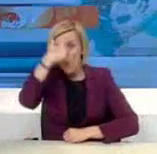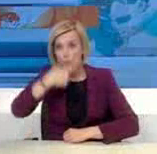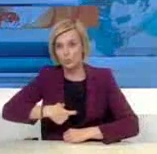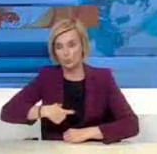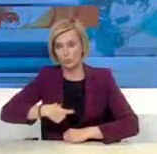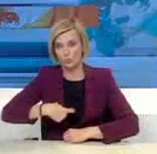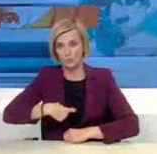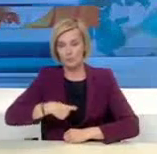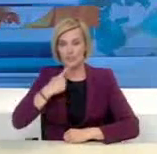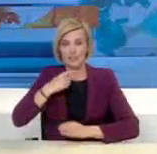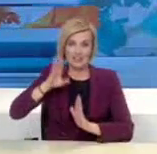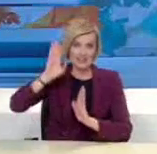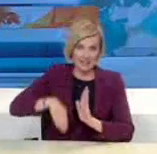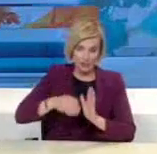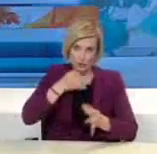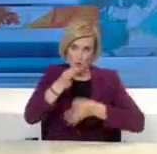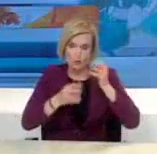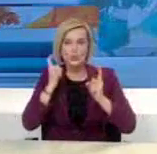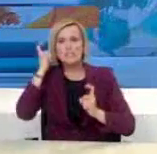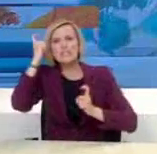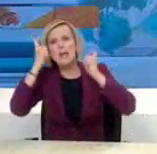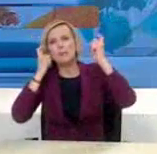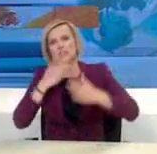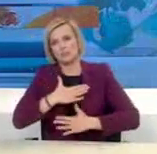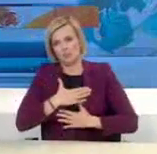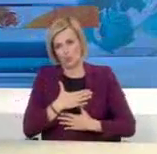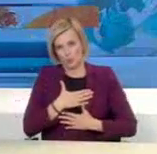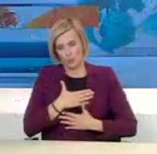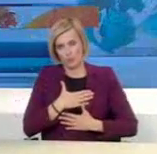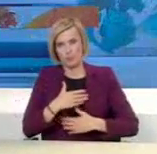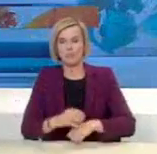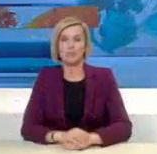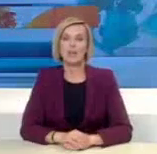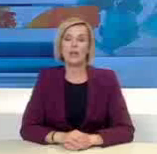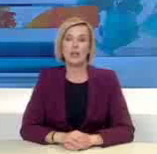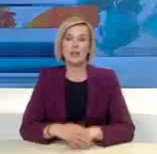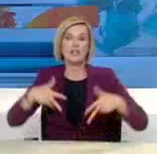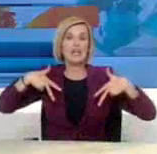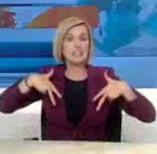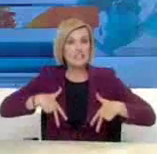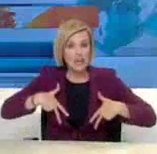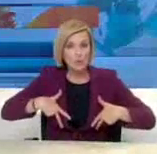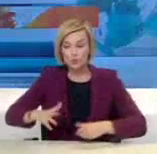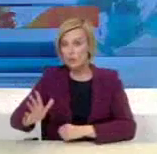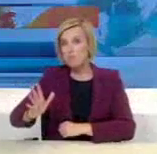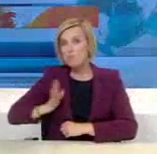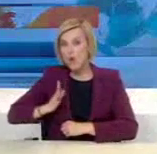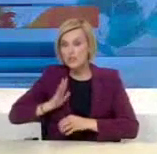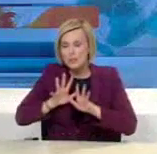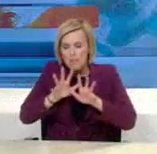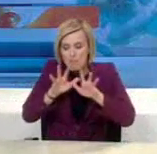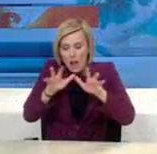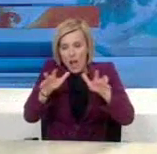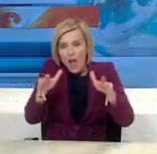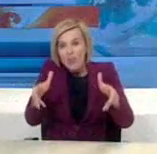Επιτρέψτε μου να κλείσω με την εξής σκέψη. Πολεμάμε μαζί κράτος, πολίτες και πολίτες στην πανδημία, τον αόρατο